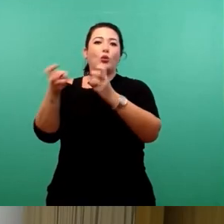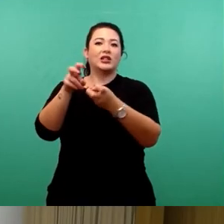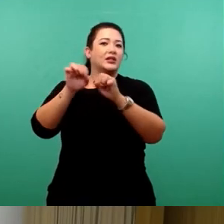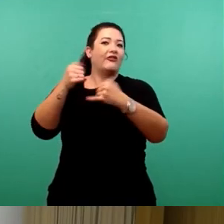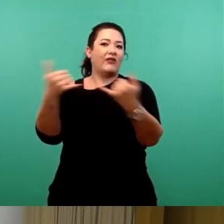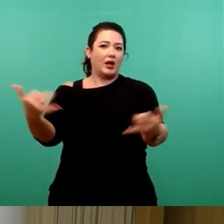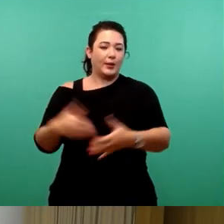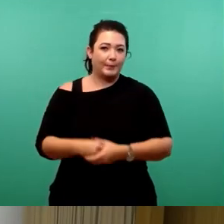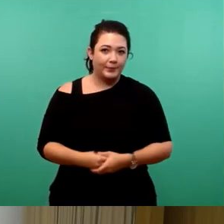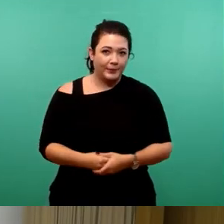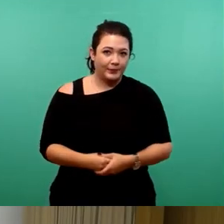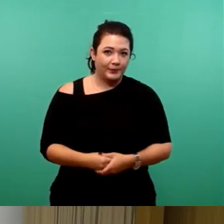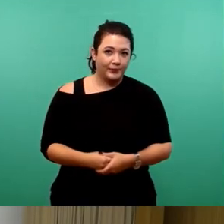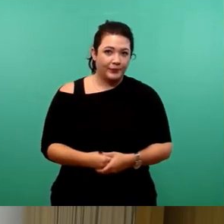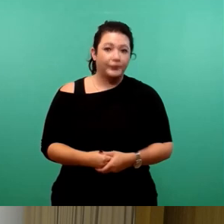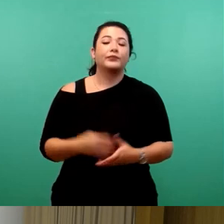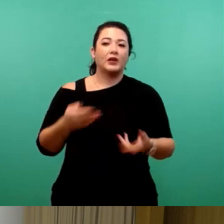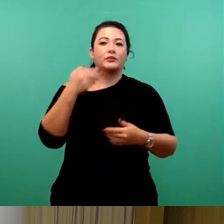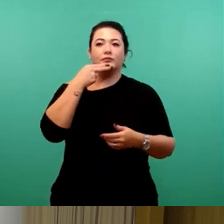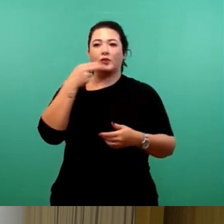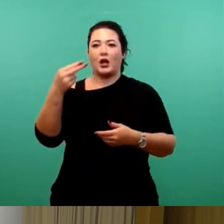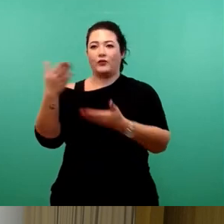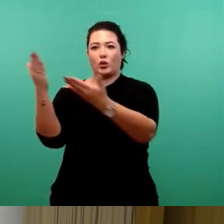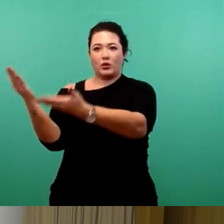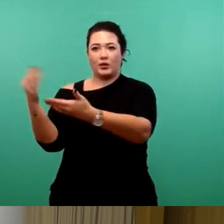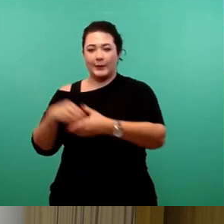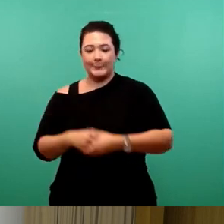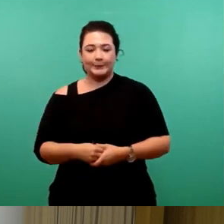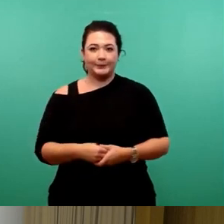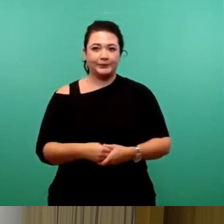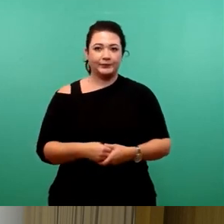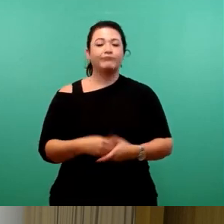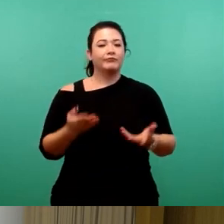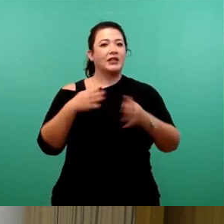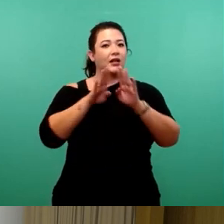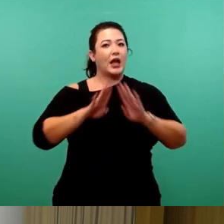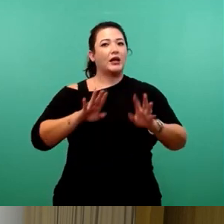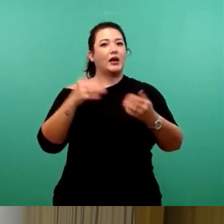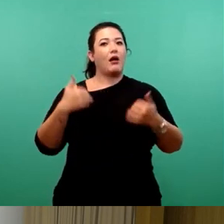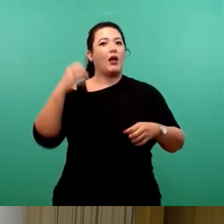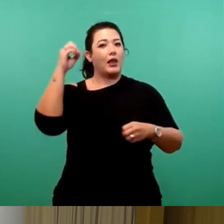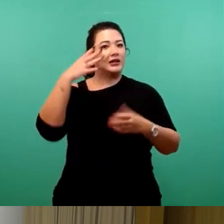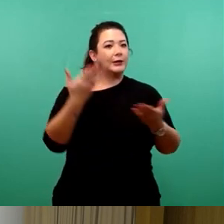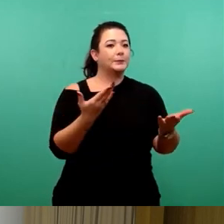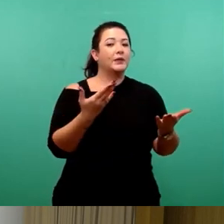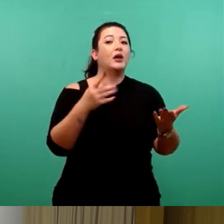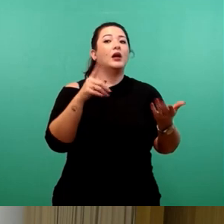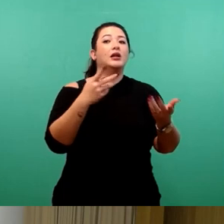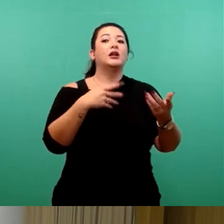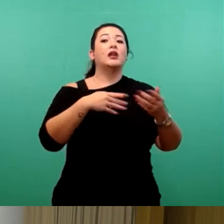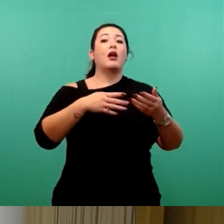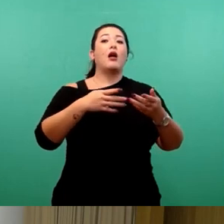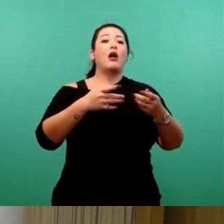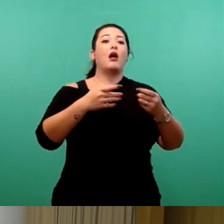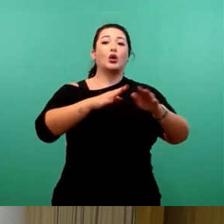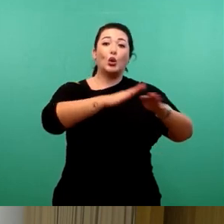Auch hier übernimmt die Beantwortung Herr Bürgermeister. Ja, sehr geehrter Herr Lichty, der Nachweis der Grundstücksverfügbarkeit durch Globus